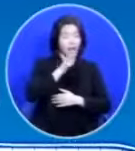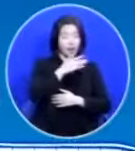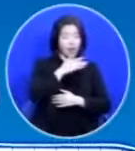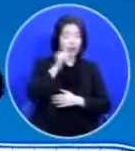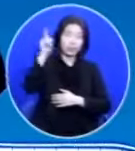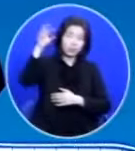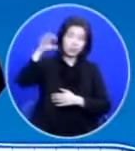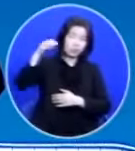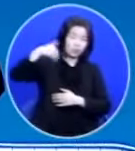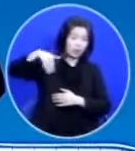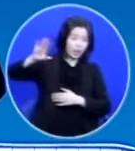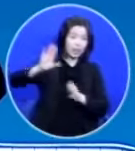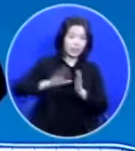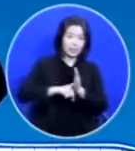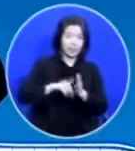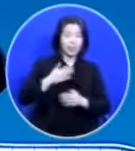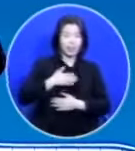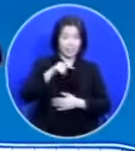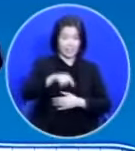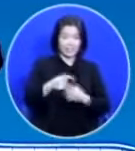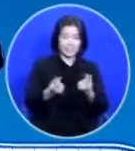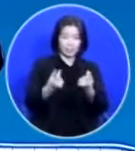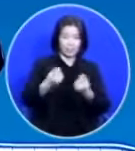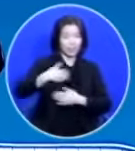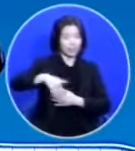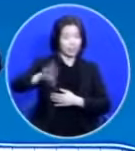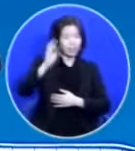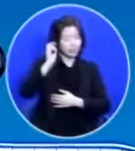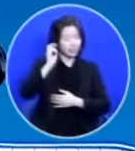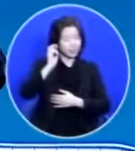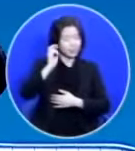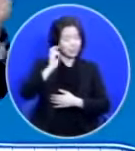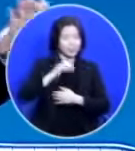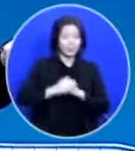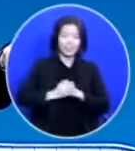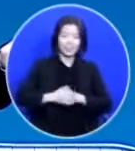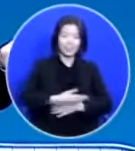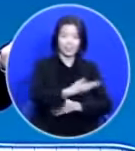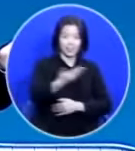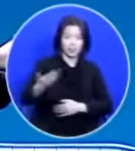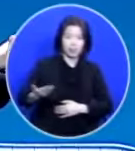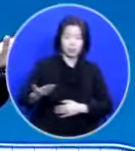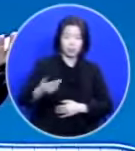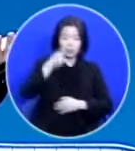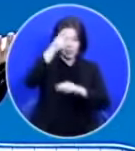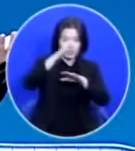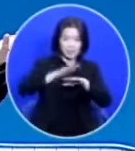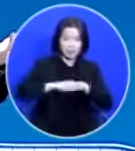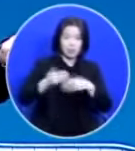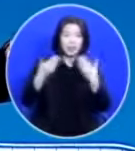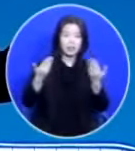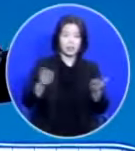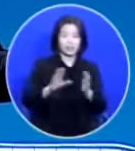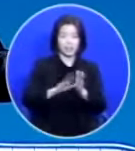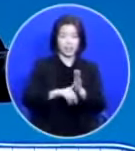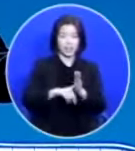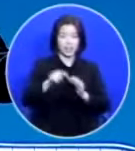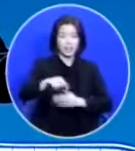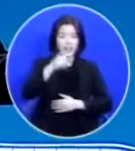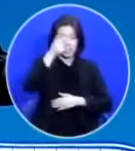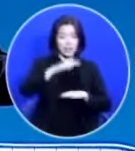내가 이렇게 가겠지 여러분 예배드리는데 이 예배는